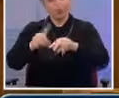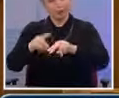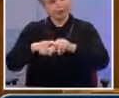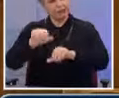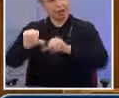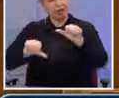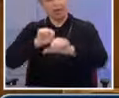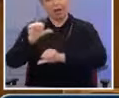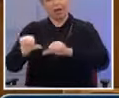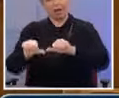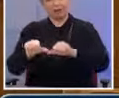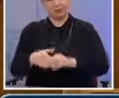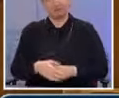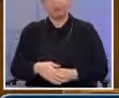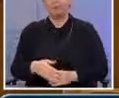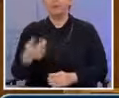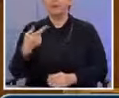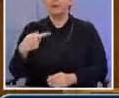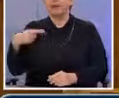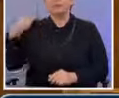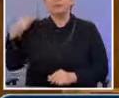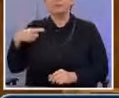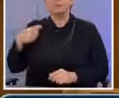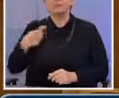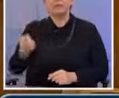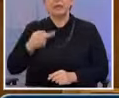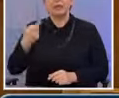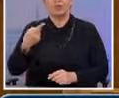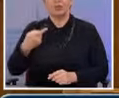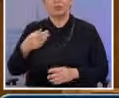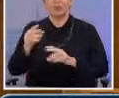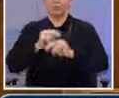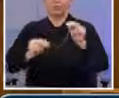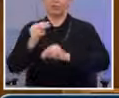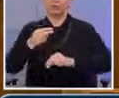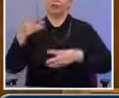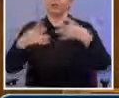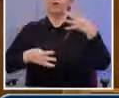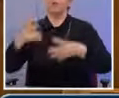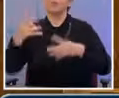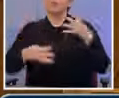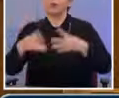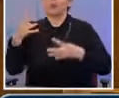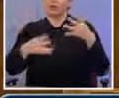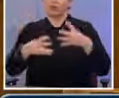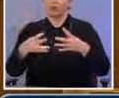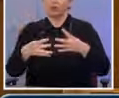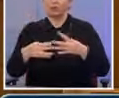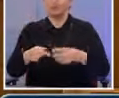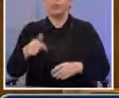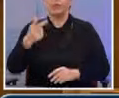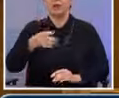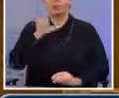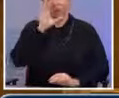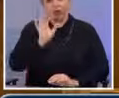ψήφισης του προϋπολογισμού συμβαίνει να είναι ταυτόχρονα και οι ημέρες των πιο